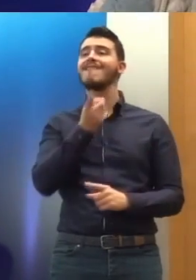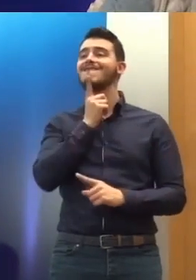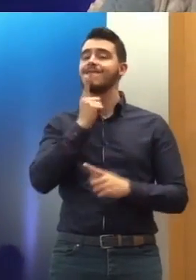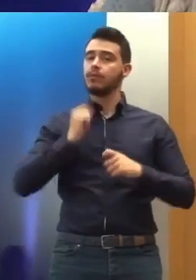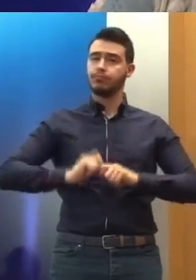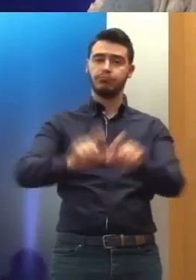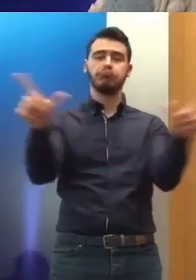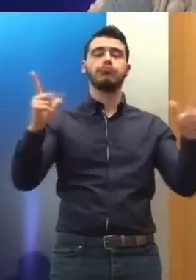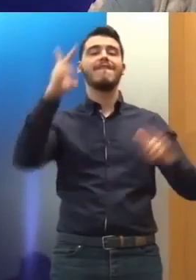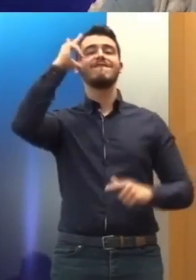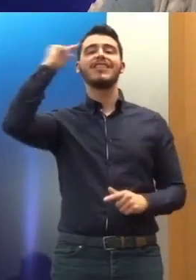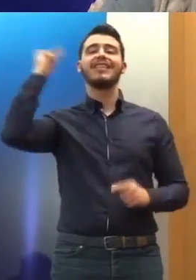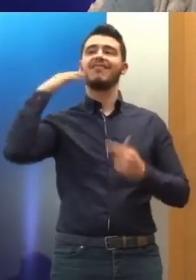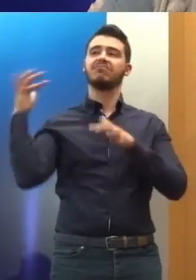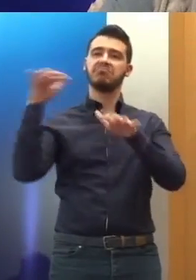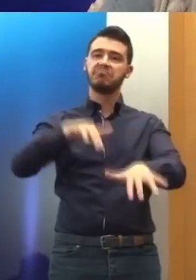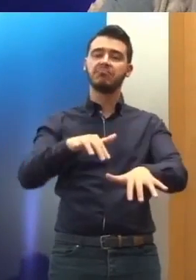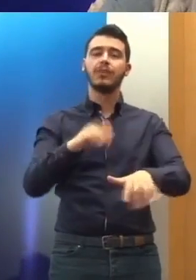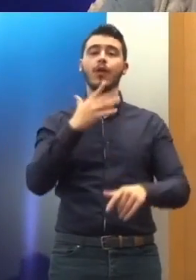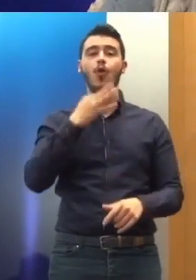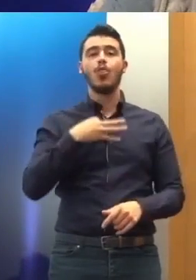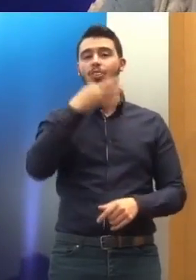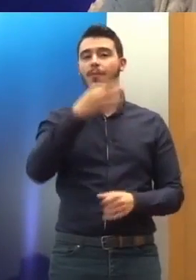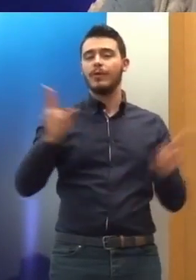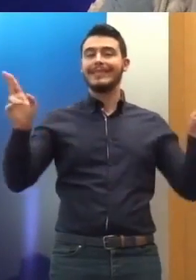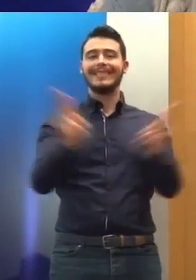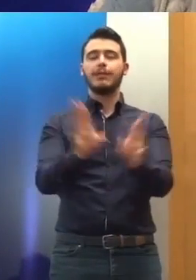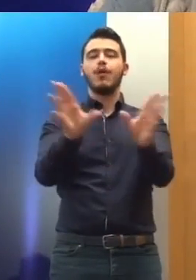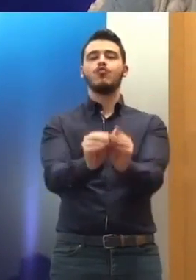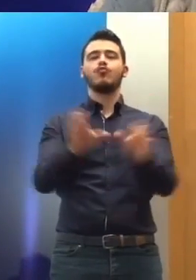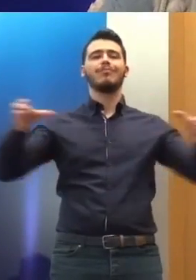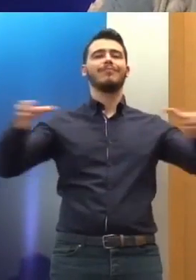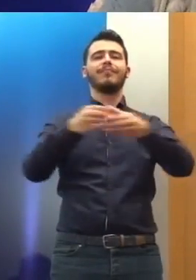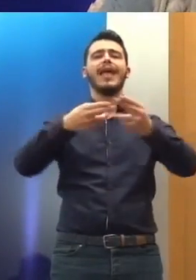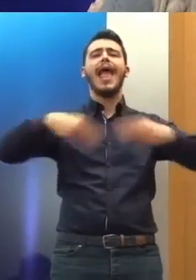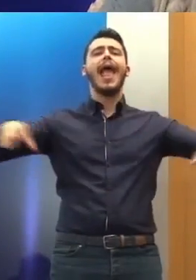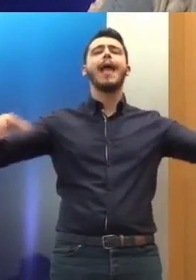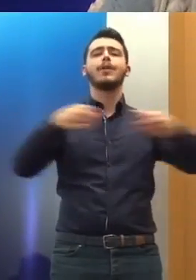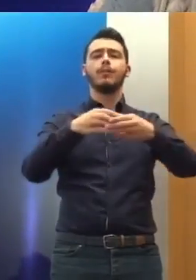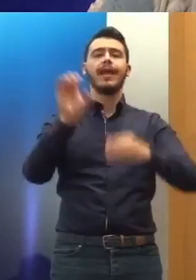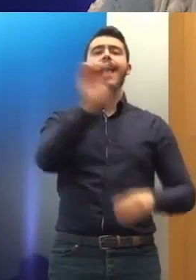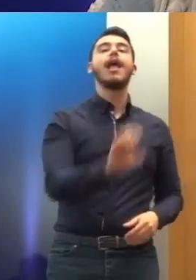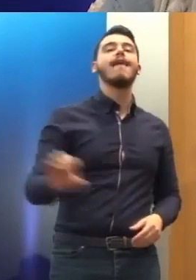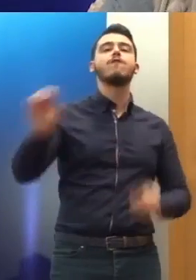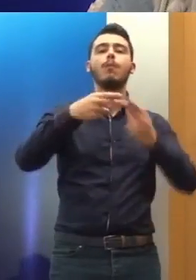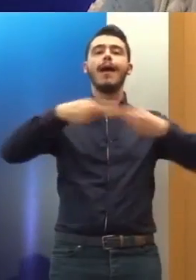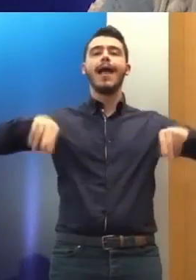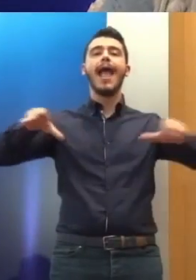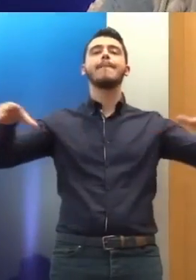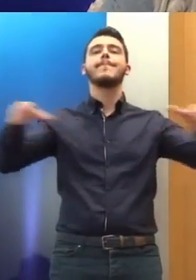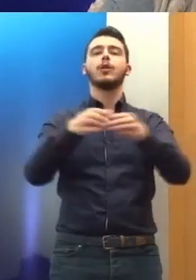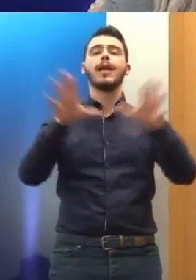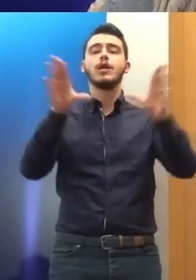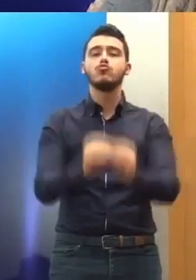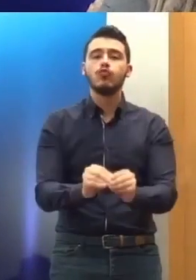φοιτητές μας. Θα ήθελα να μου επιτρέψετε πάρα πολύ σύντομα να πω δύο λέξεις για την Επιτροπή αυτή. Ευρωπαϊκή Επιτροπή, λοιπόν, για την